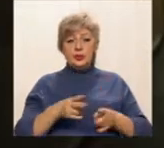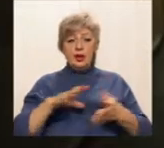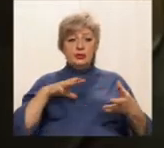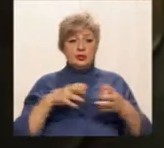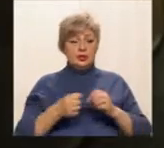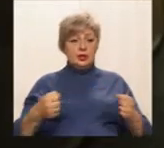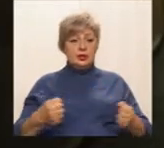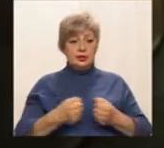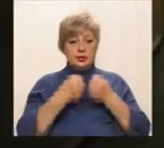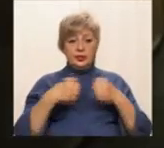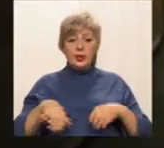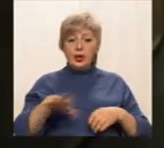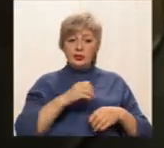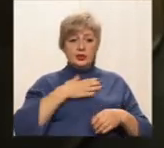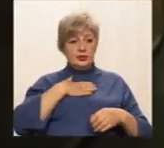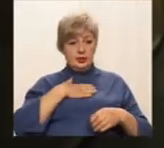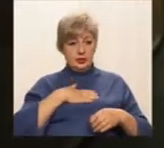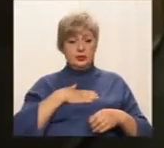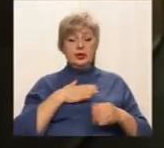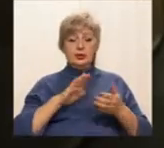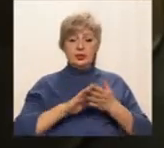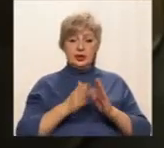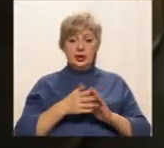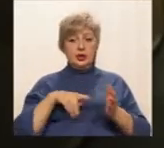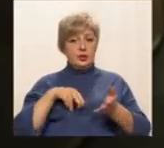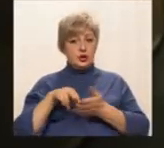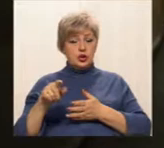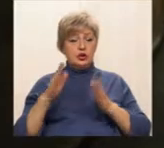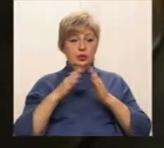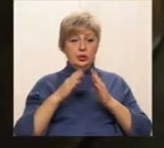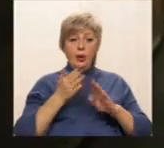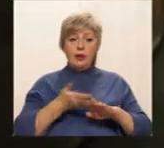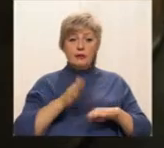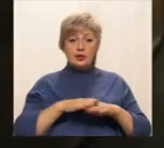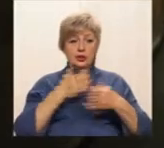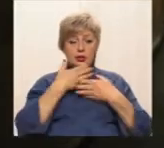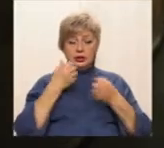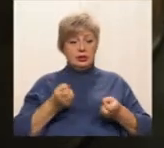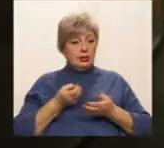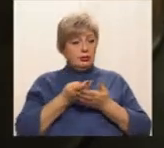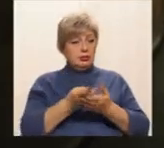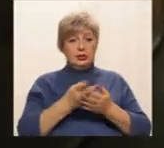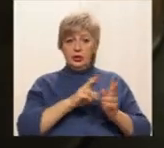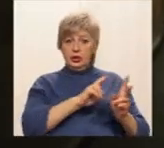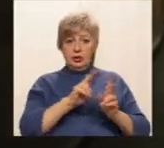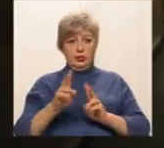Електрозаводській. Усі у задовільному стані, пішли додому, важких немає, госпіталізації ніхто з них не потребує.